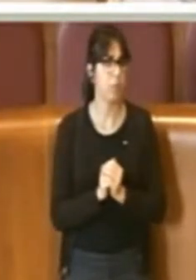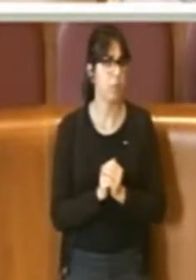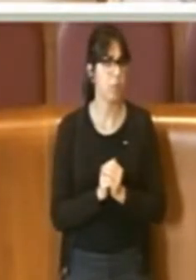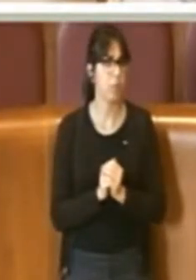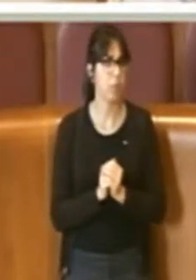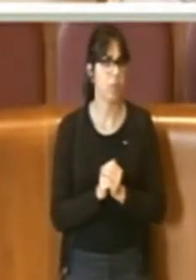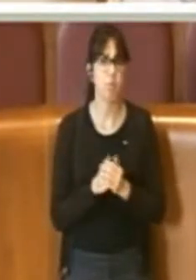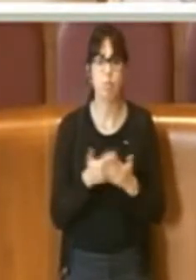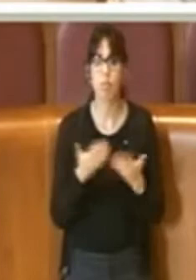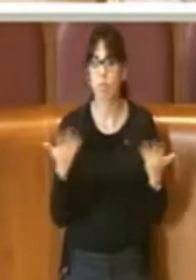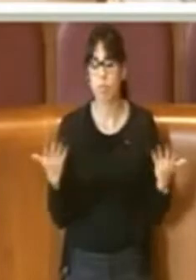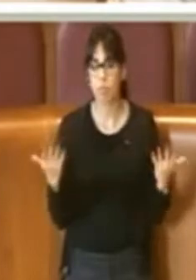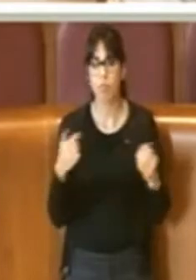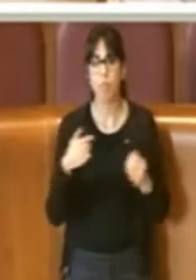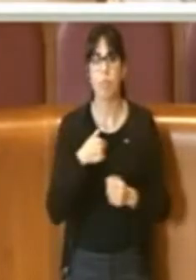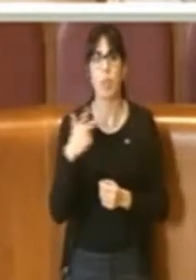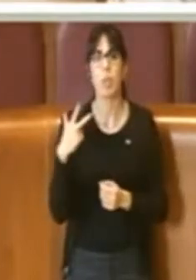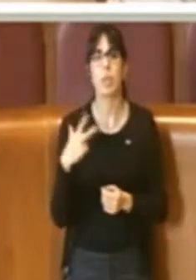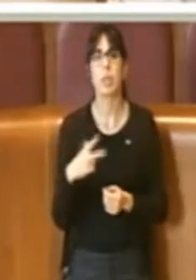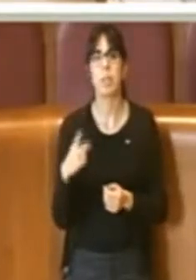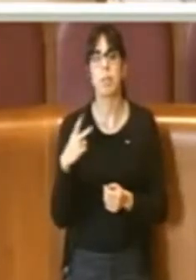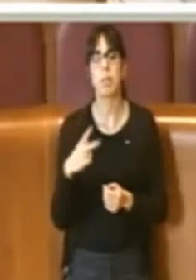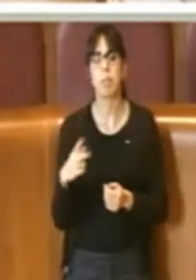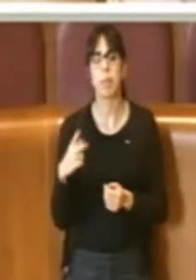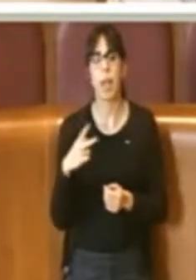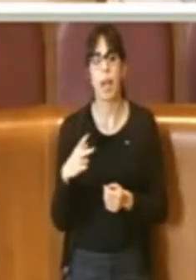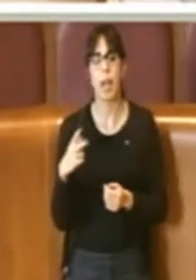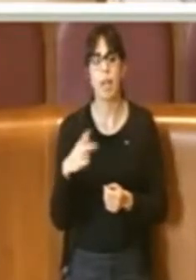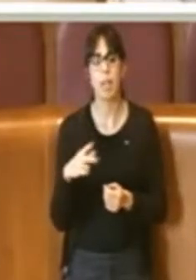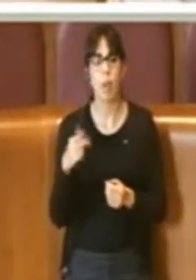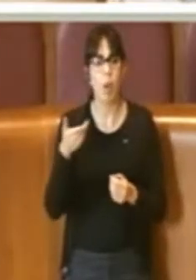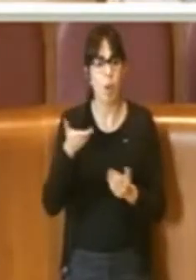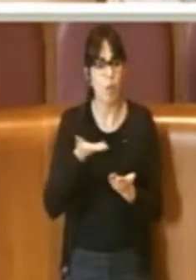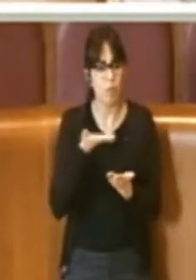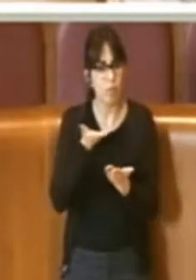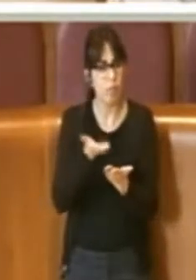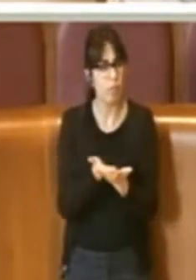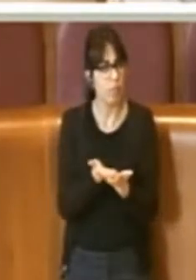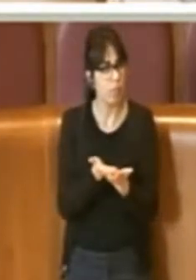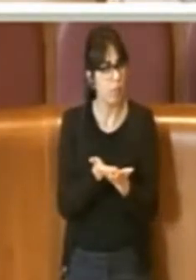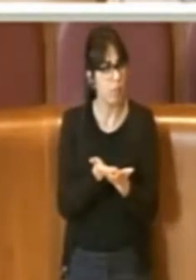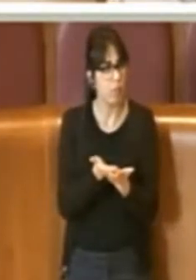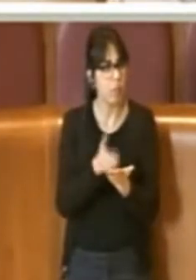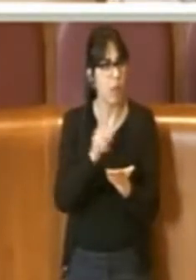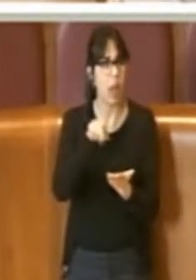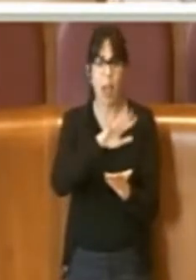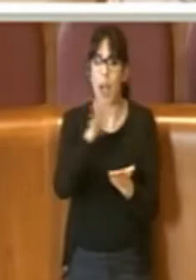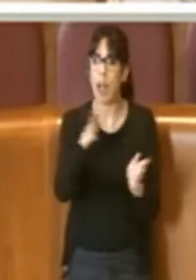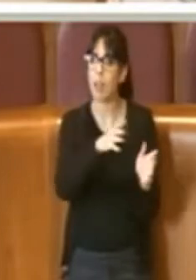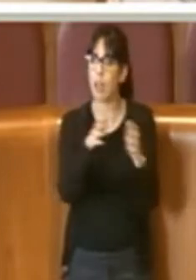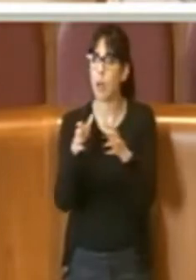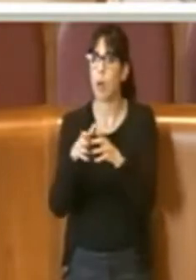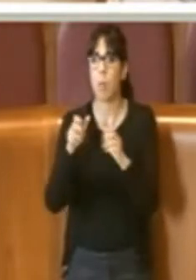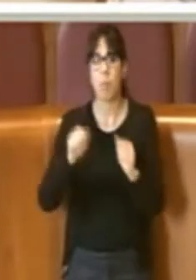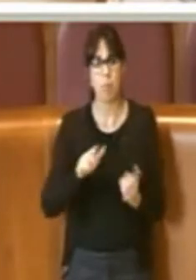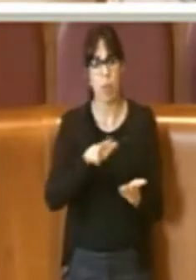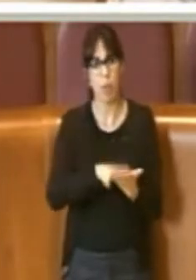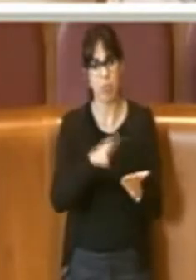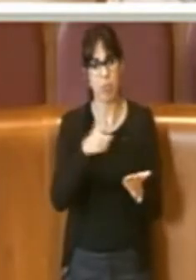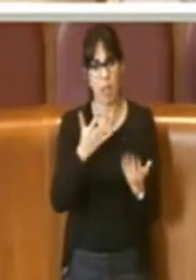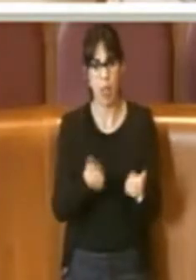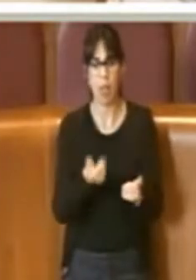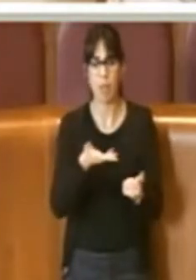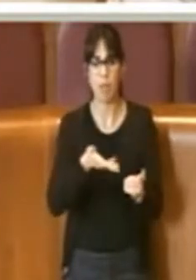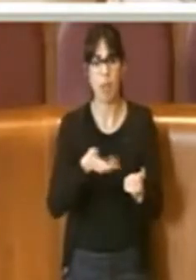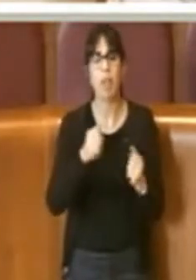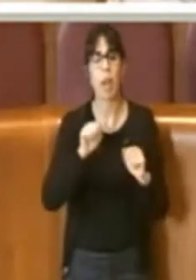Ciò detto, spero che venga accolto favorevolmente da parte di tutte le altre forze politiche e che tutte le altre forze politiche possano